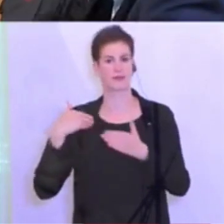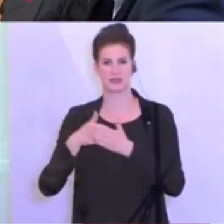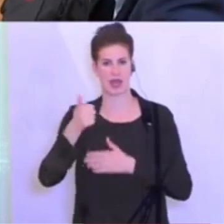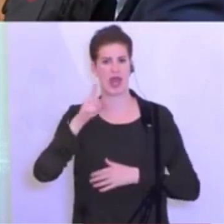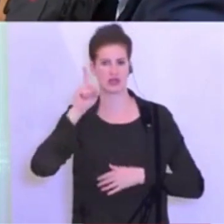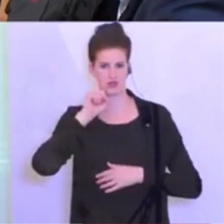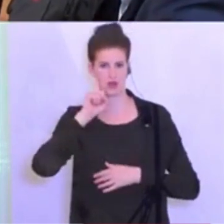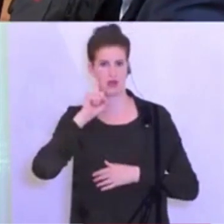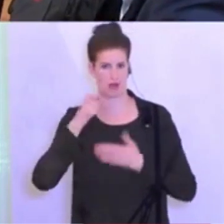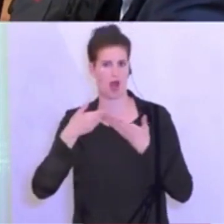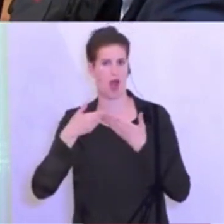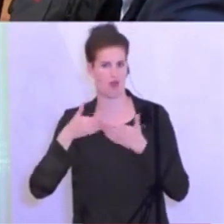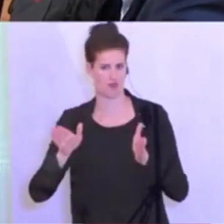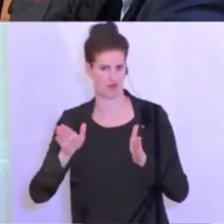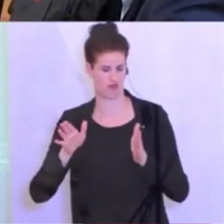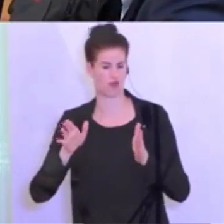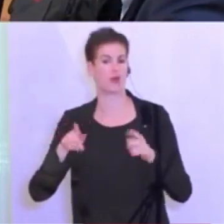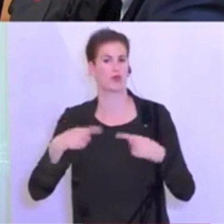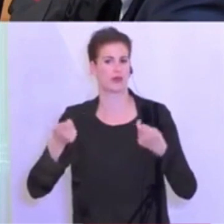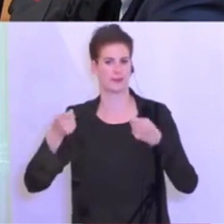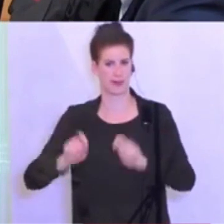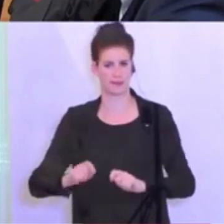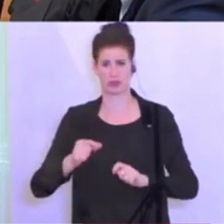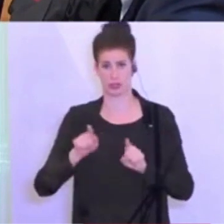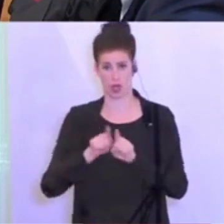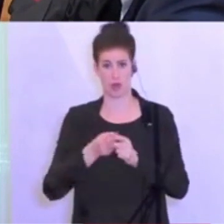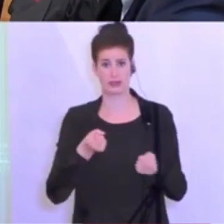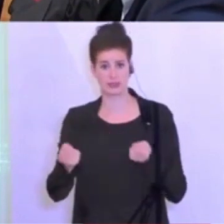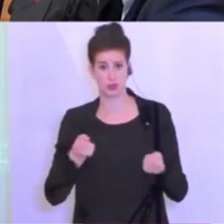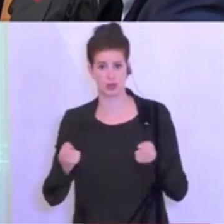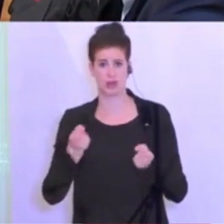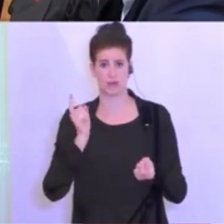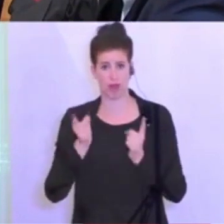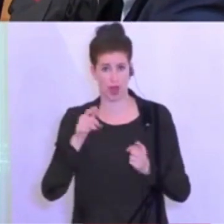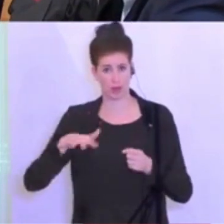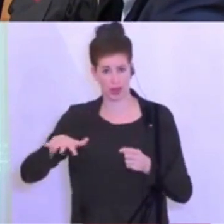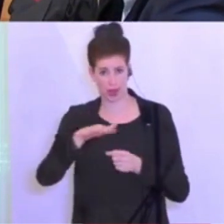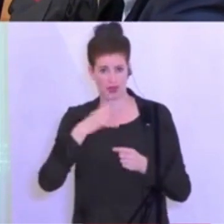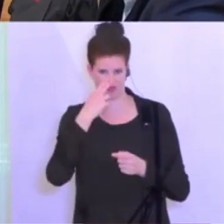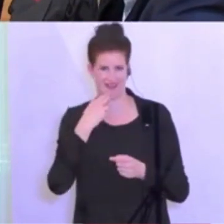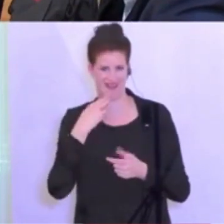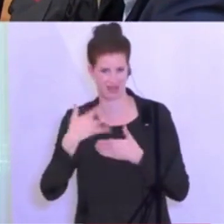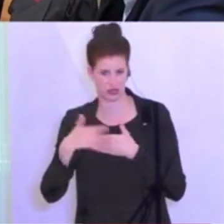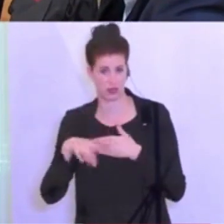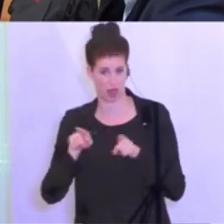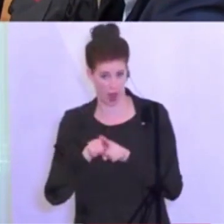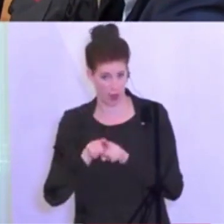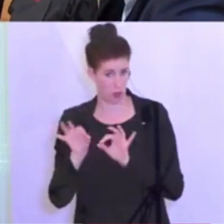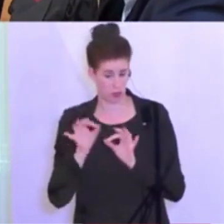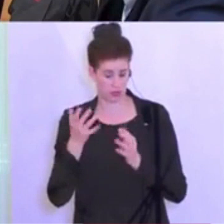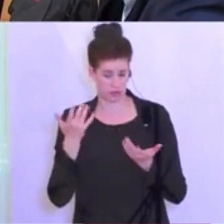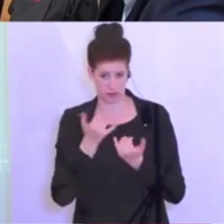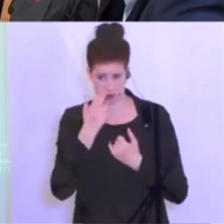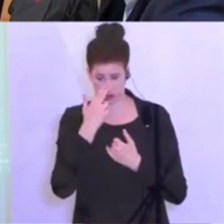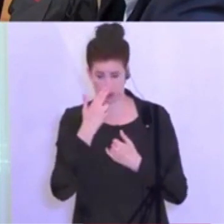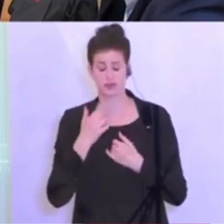Diskotheken wieder aufsperren? Wird es da Abstandsregelungen geben? Und Sie haben zwar angekündigt, für Mittwoch das weitere Grenzmanagement